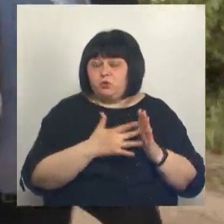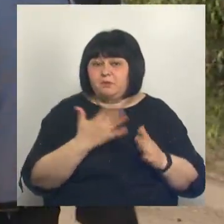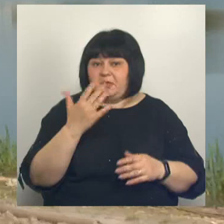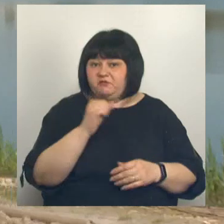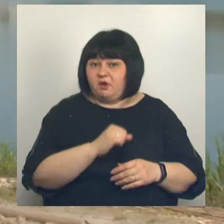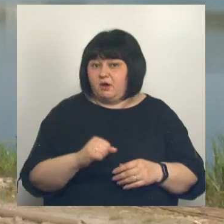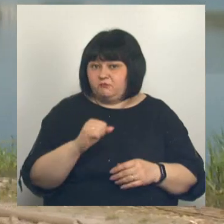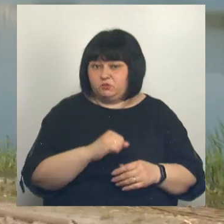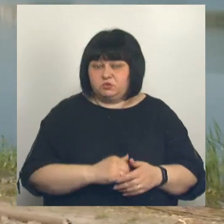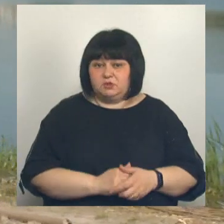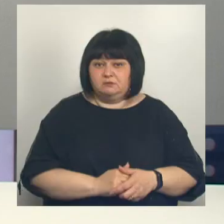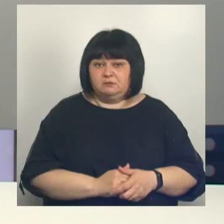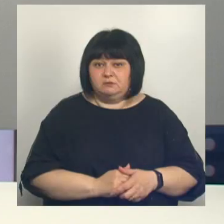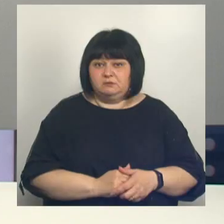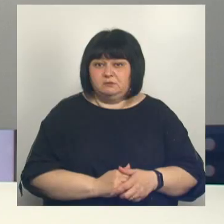августа.